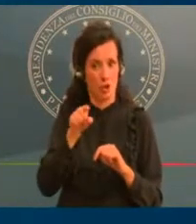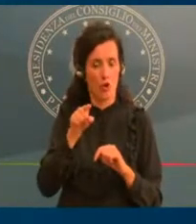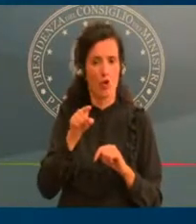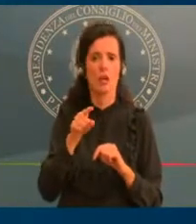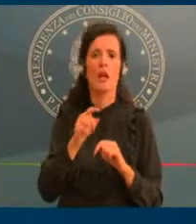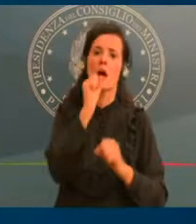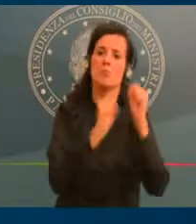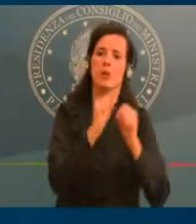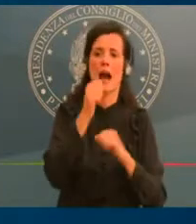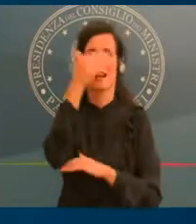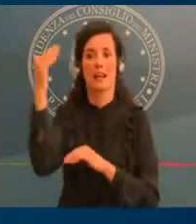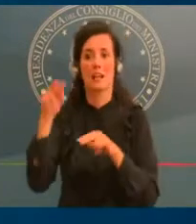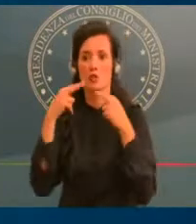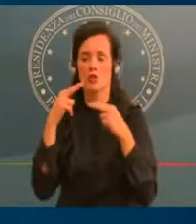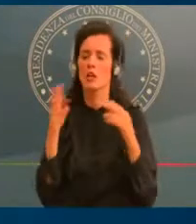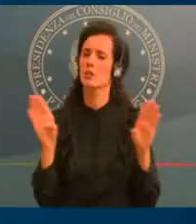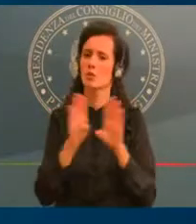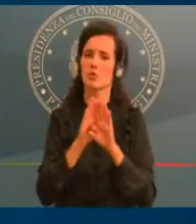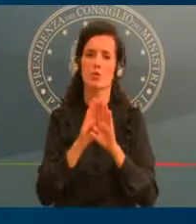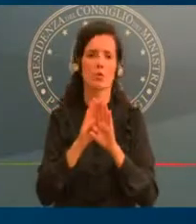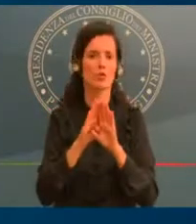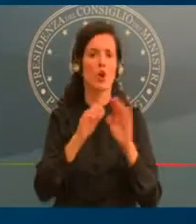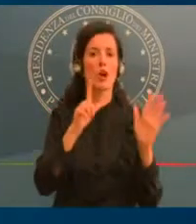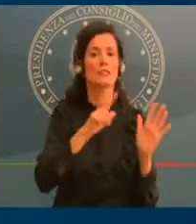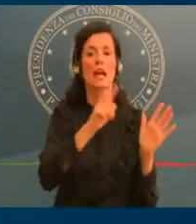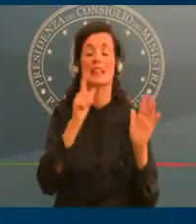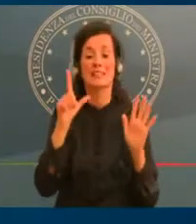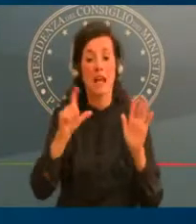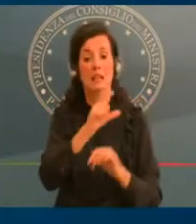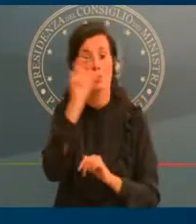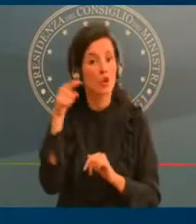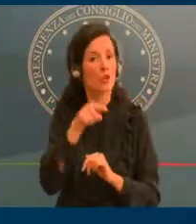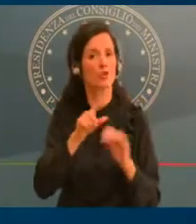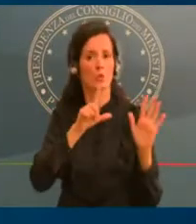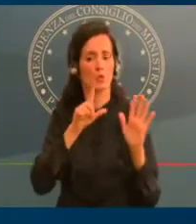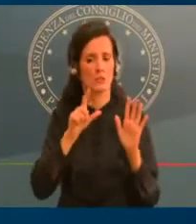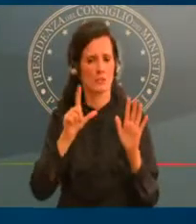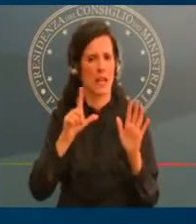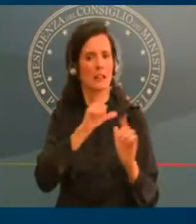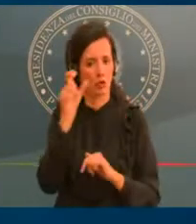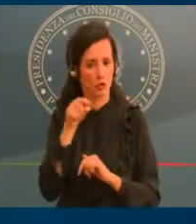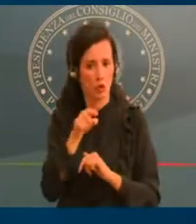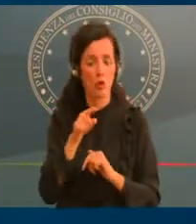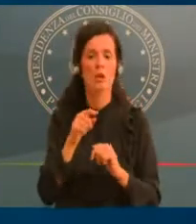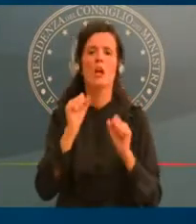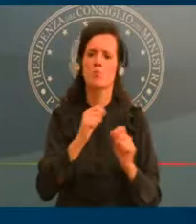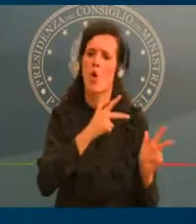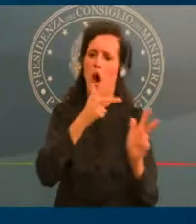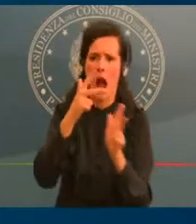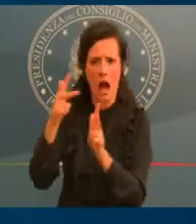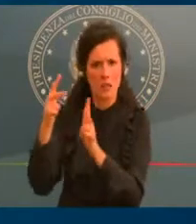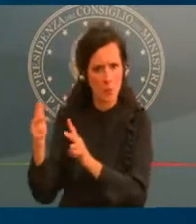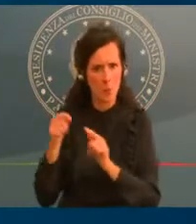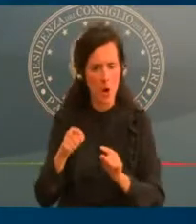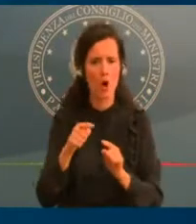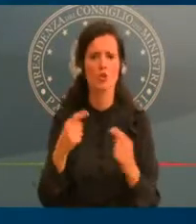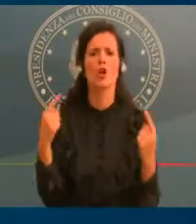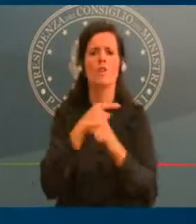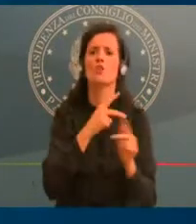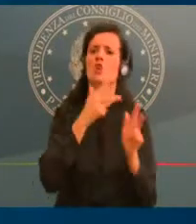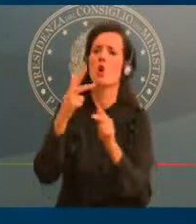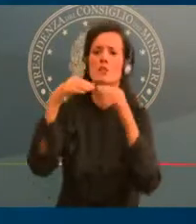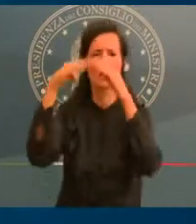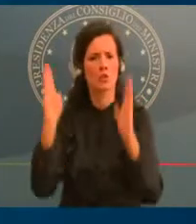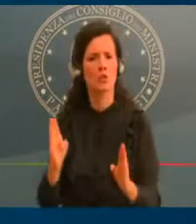mentre per la consegna a domicilio non ci sono restrizioni. Ancora, a queste regioni si applicano le